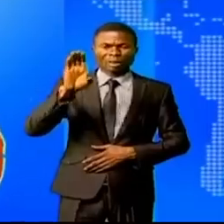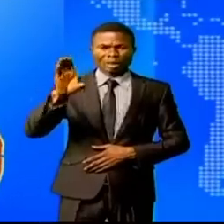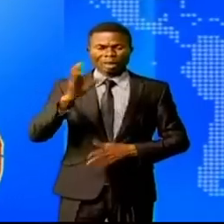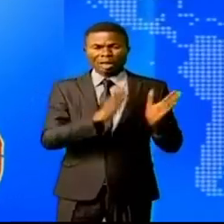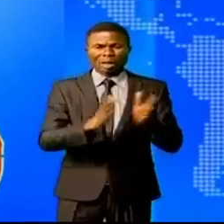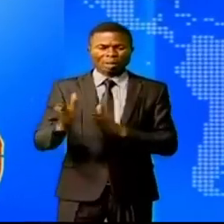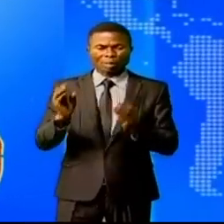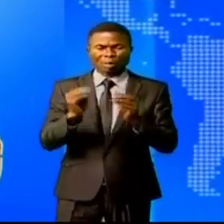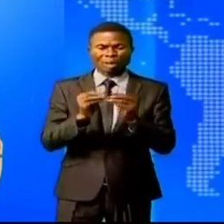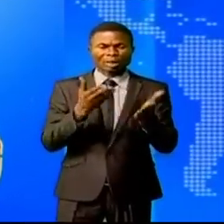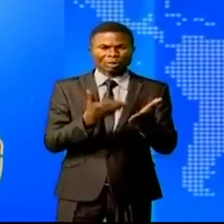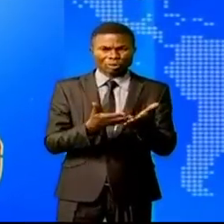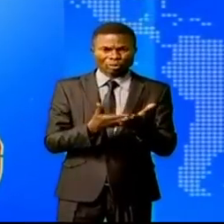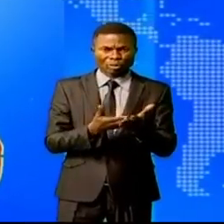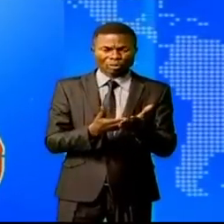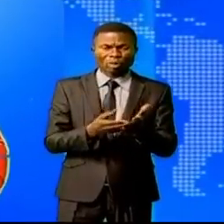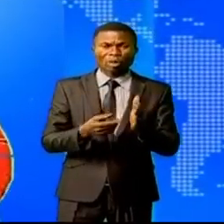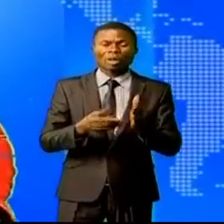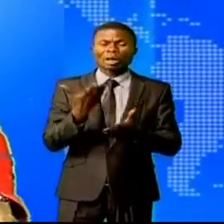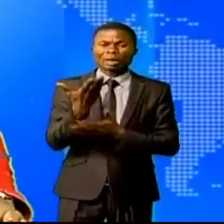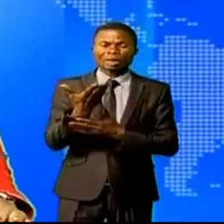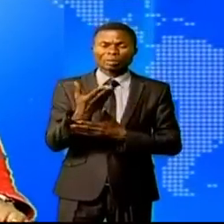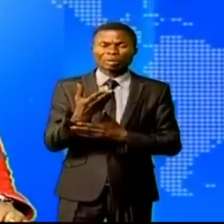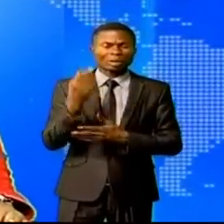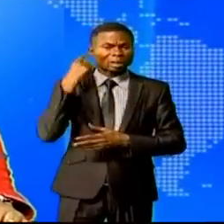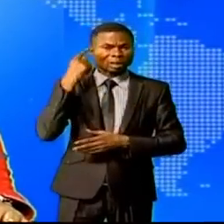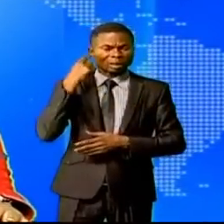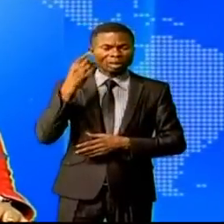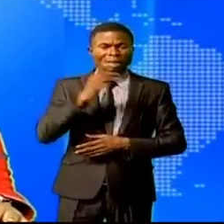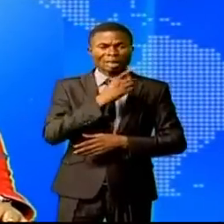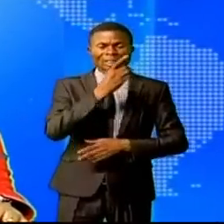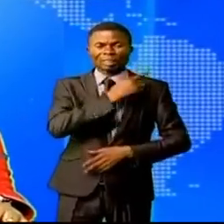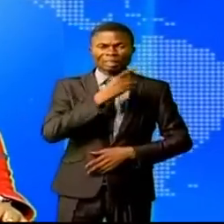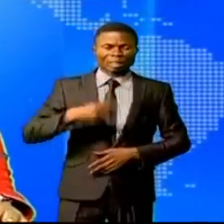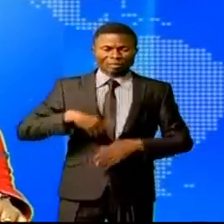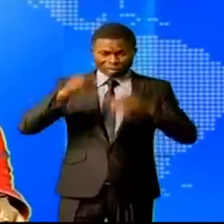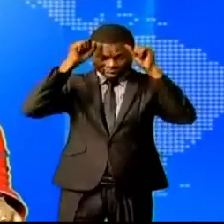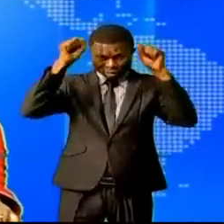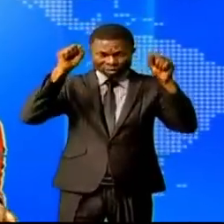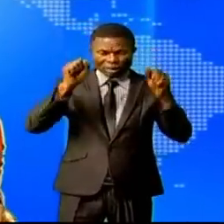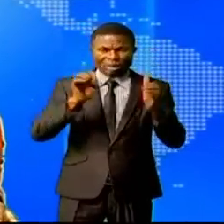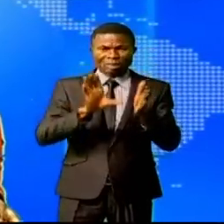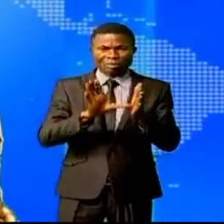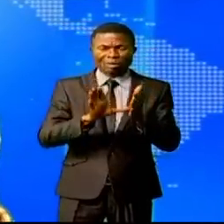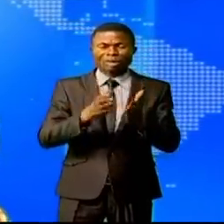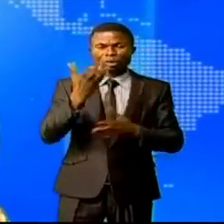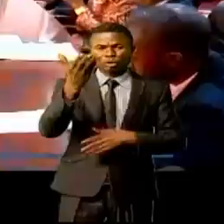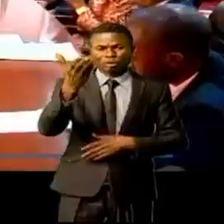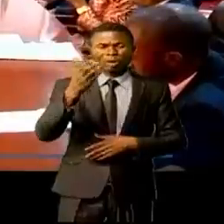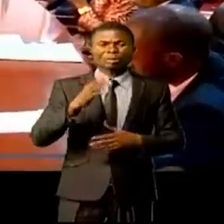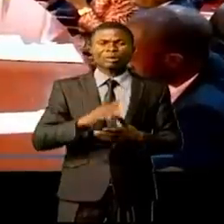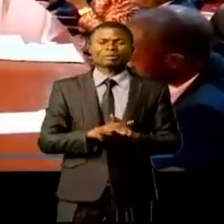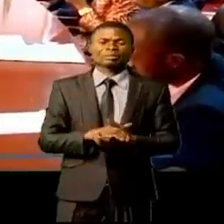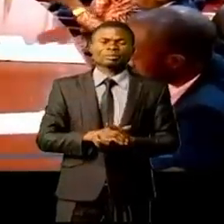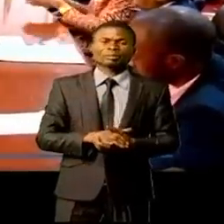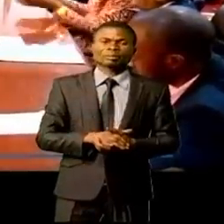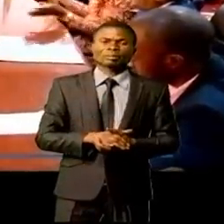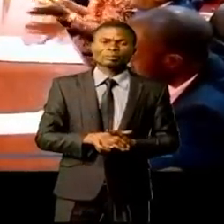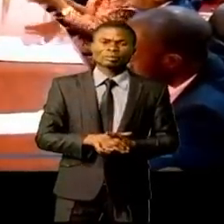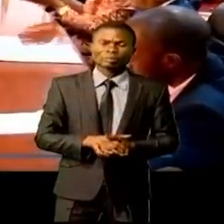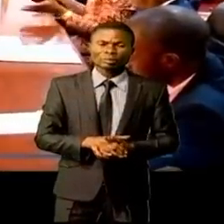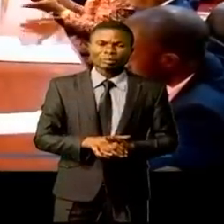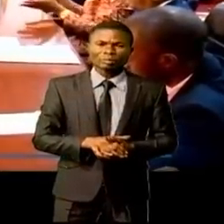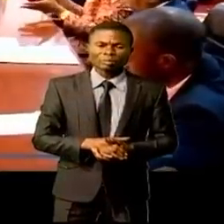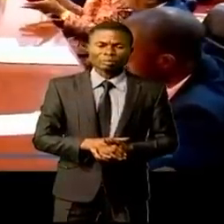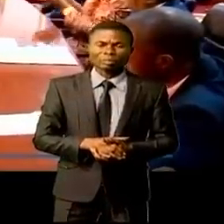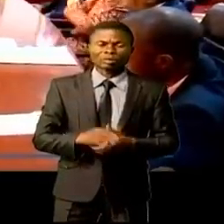cette grande rencontre. Je propose d'écouter Gaby Kouba, le président, d'un propos recueilli par Emmanuel la commissaire. C